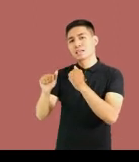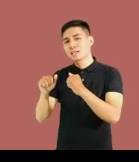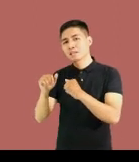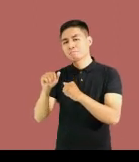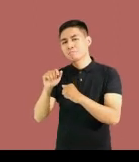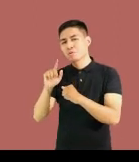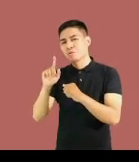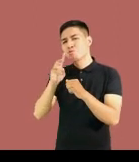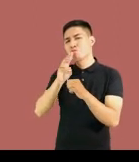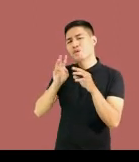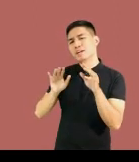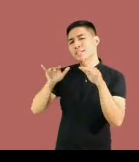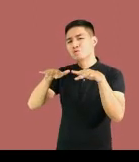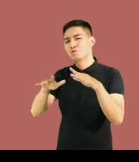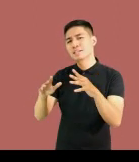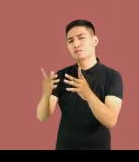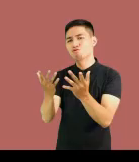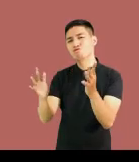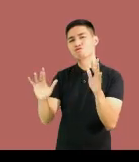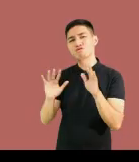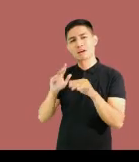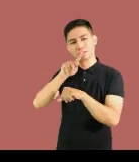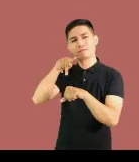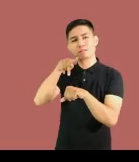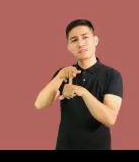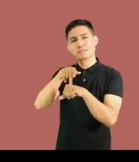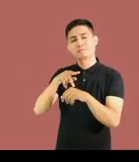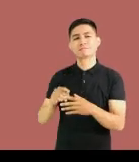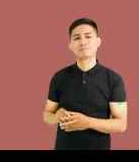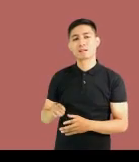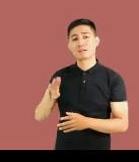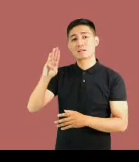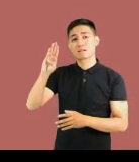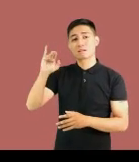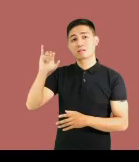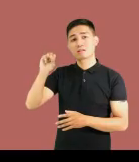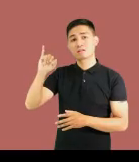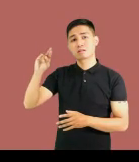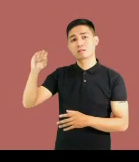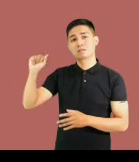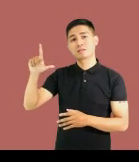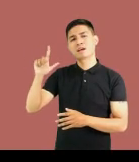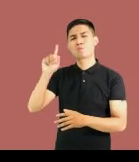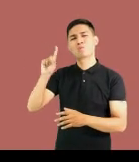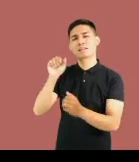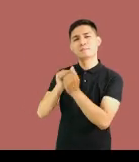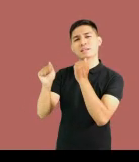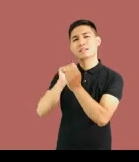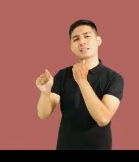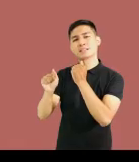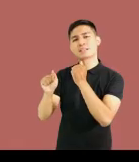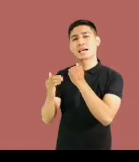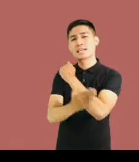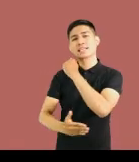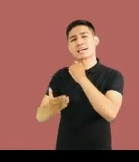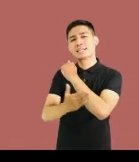ayon sa mga anyong tubig na nakapaligid dito. Ang lokasyong bisinal naman ay tumutukoy